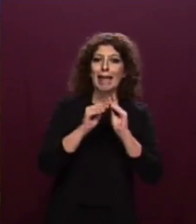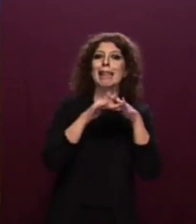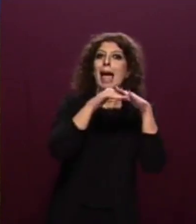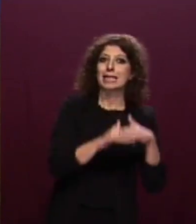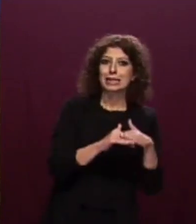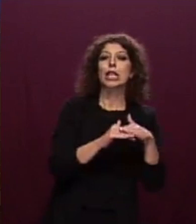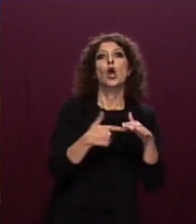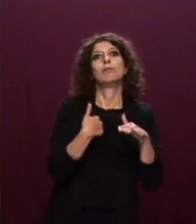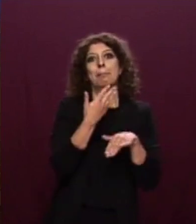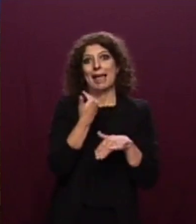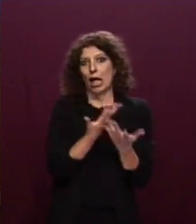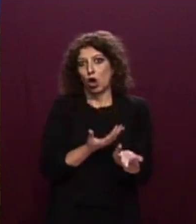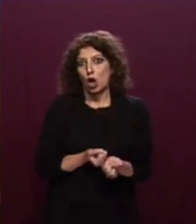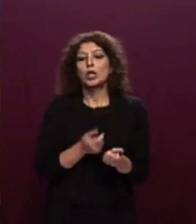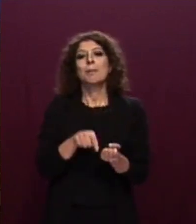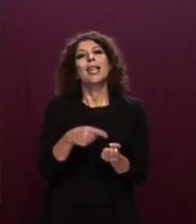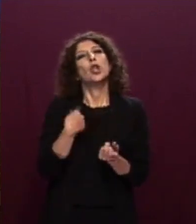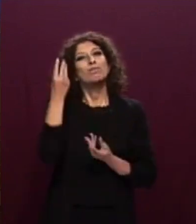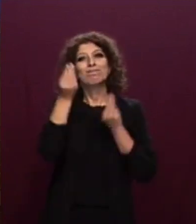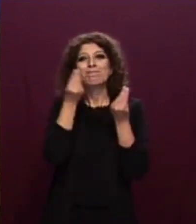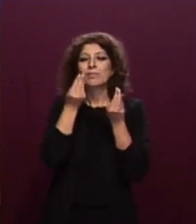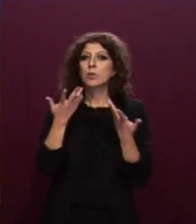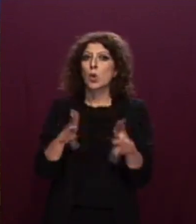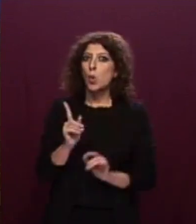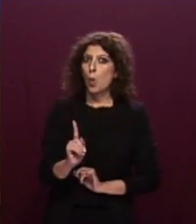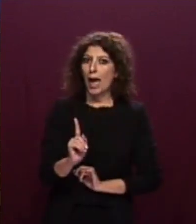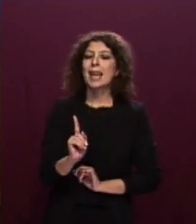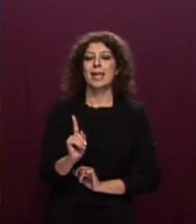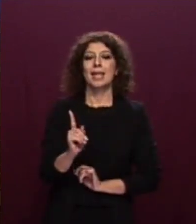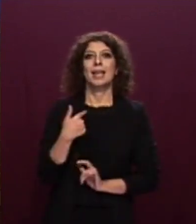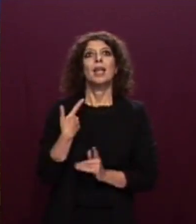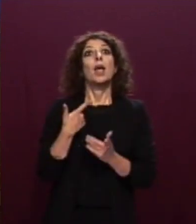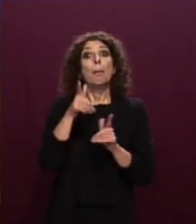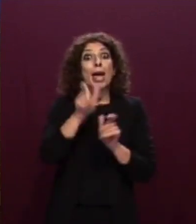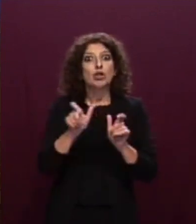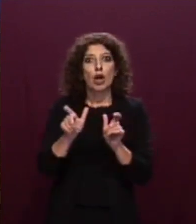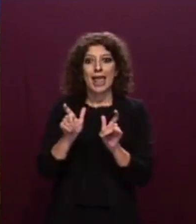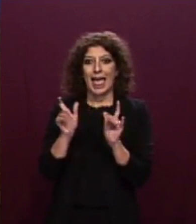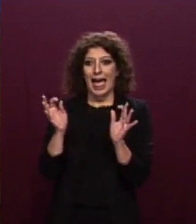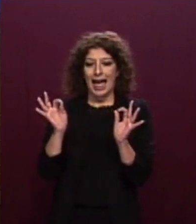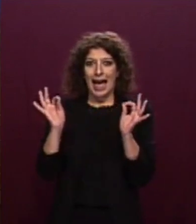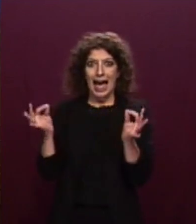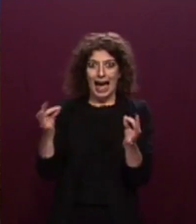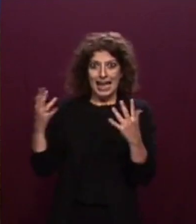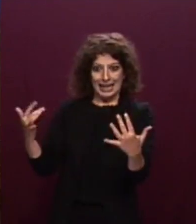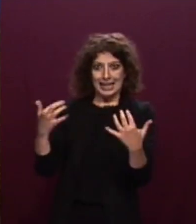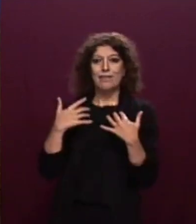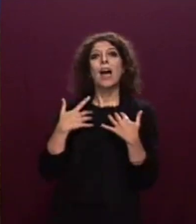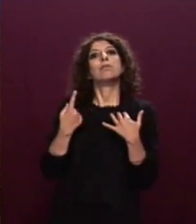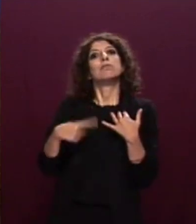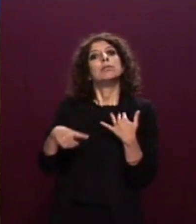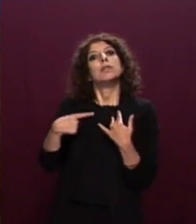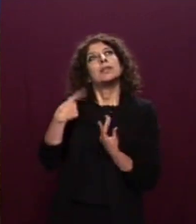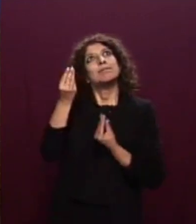accoglimento, si desume chiaramente che la maggior parte delle persone che giungono in Italia è spinta da motivazioni di carattere economico e